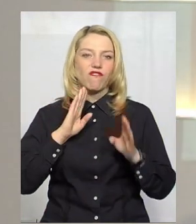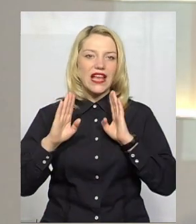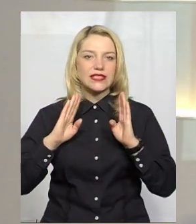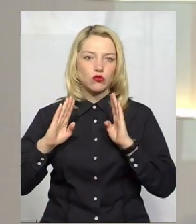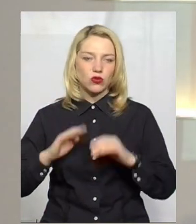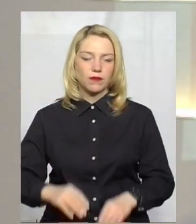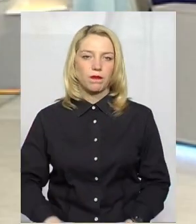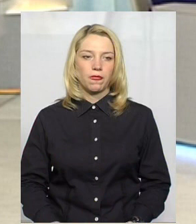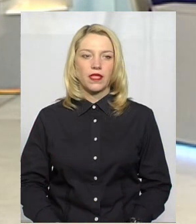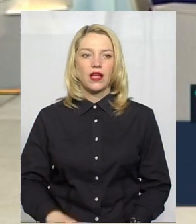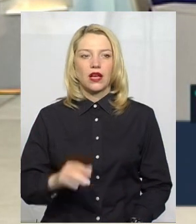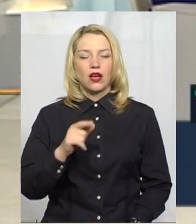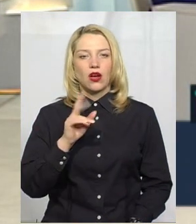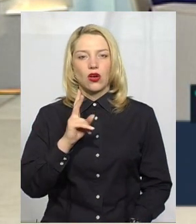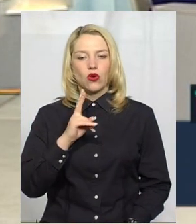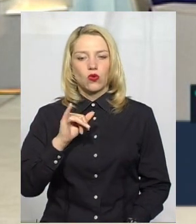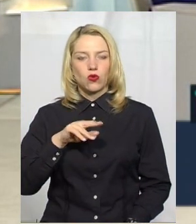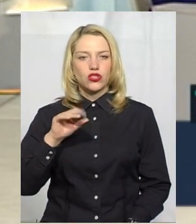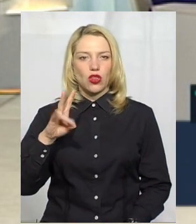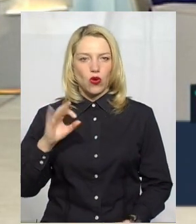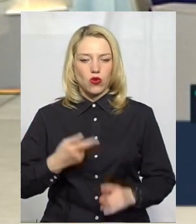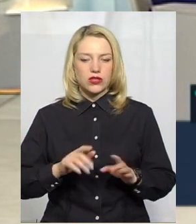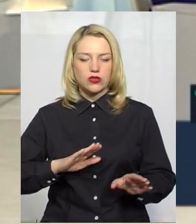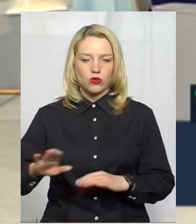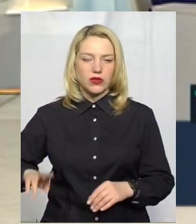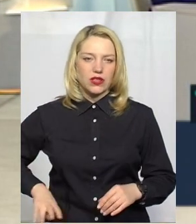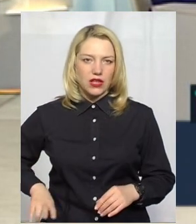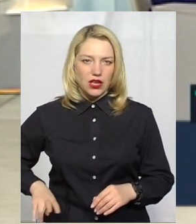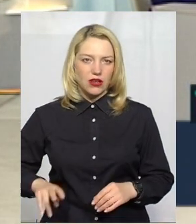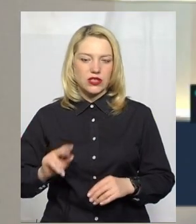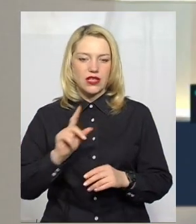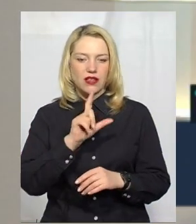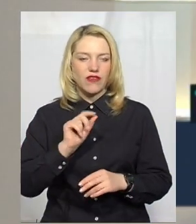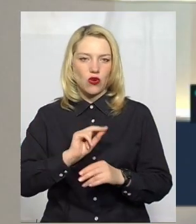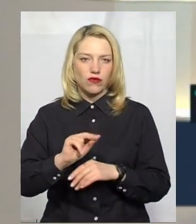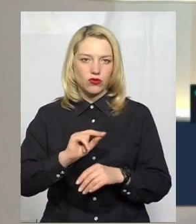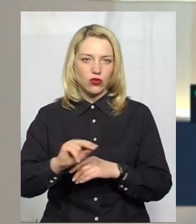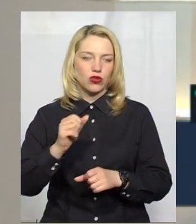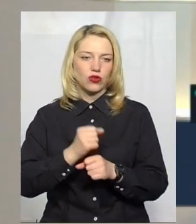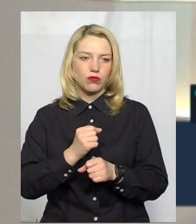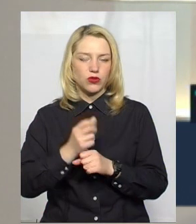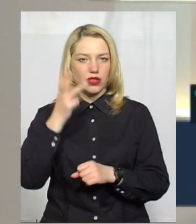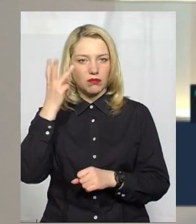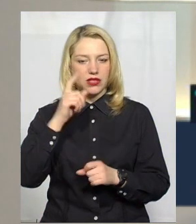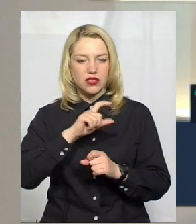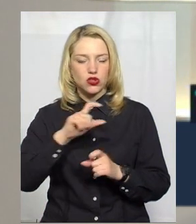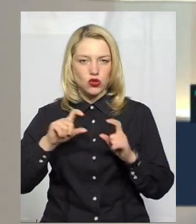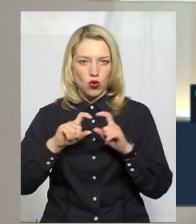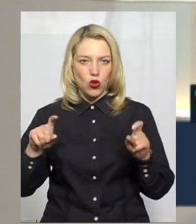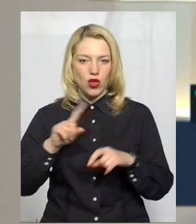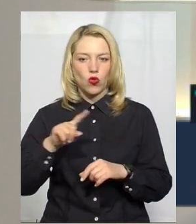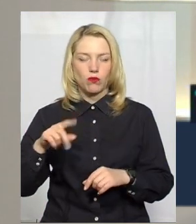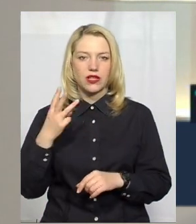Пані Ольго, у сюжеті Тетяна Кученко, заступниця директора знавчально-виховної роботи Хмельницької школи номер 32,